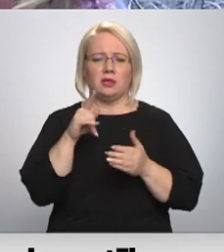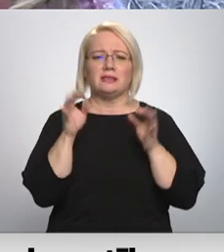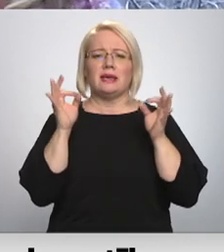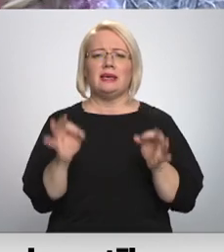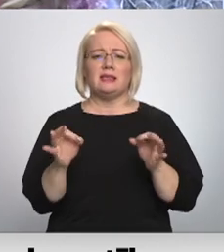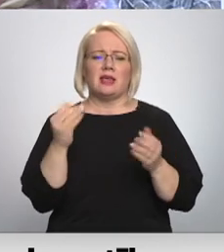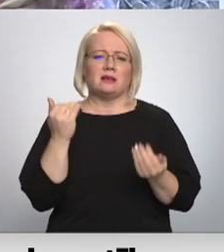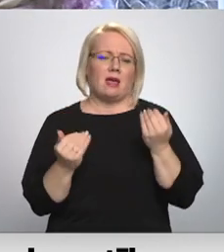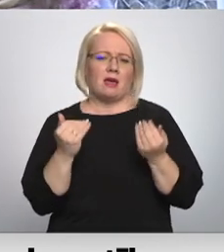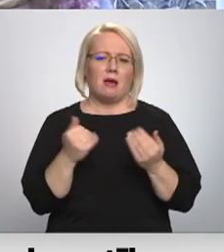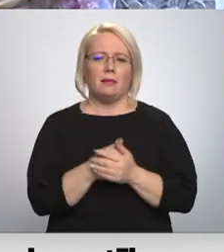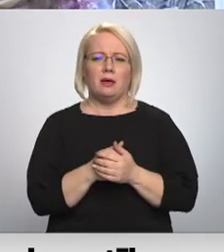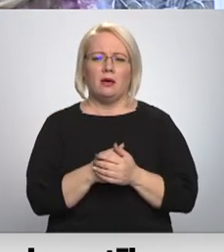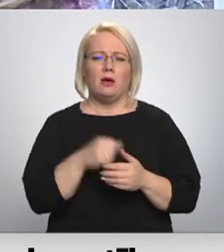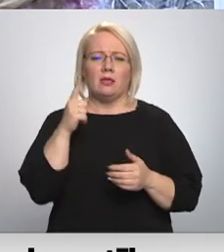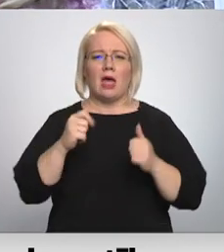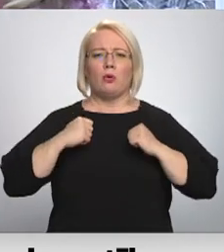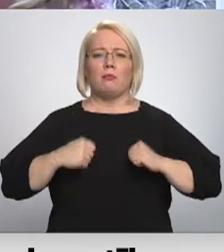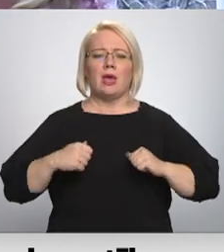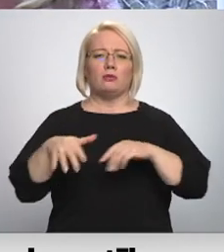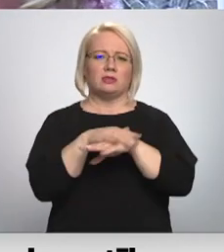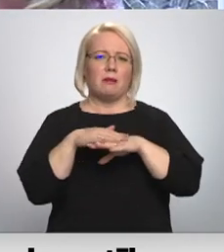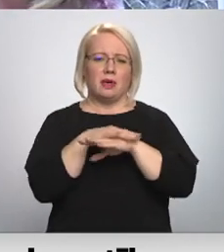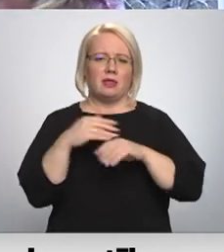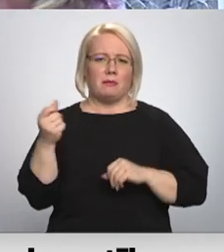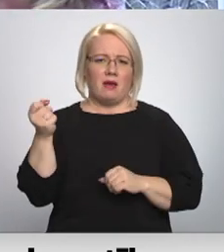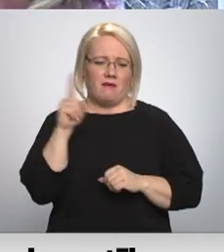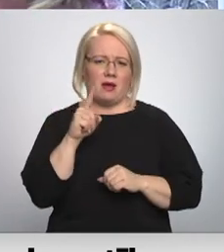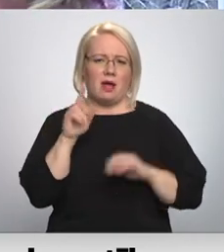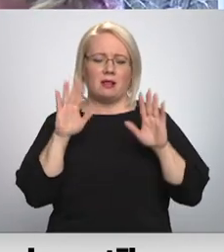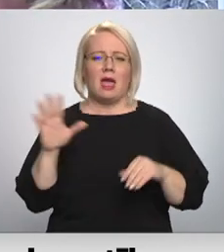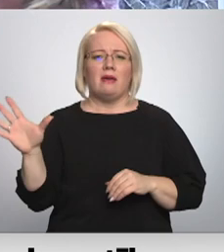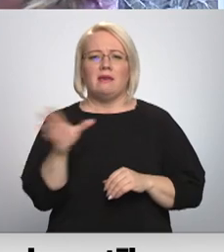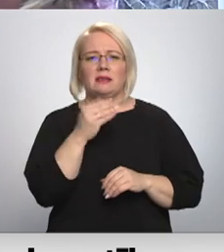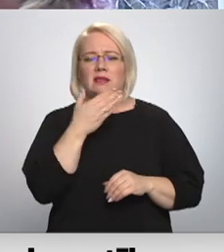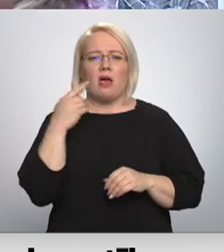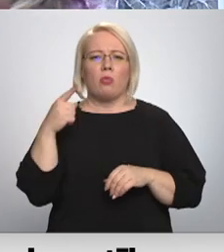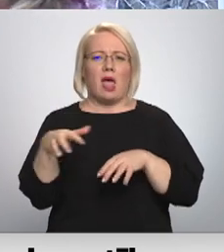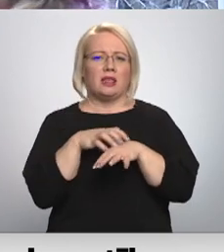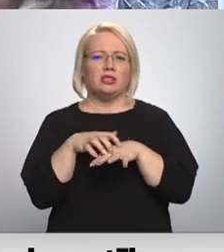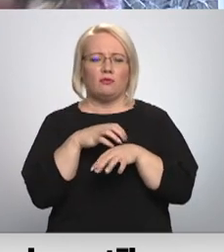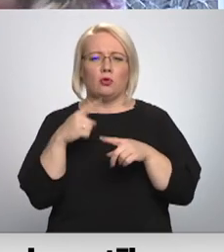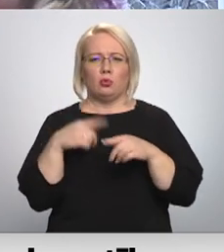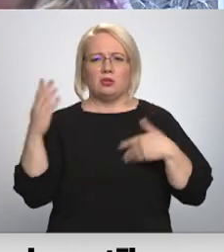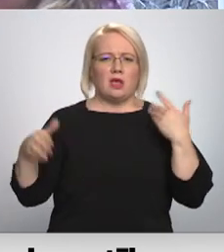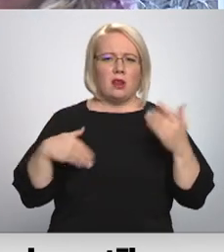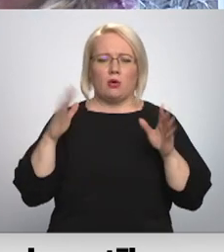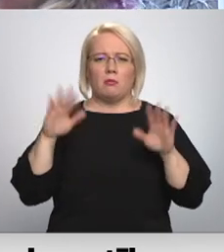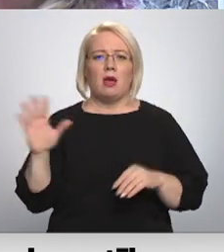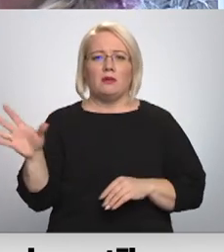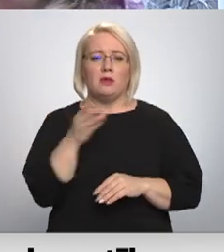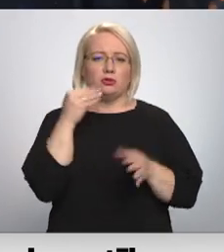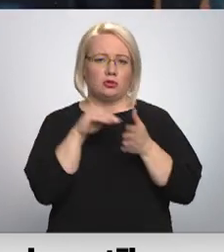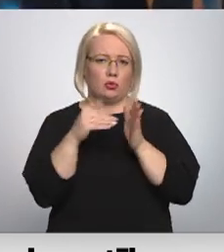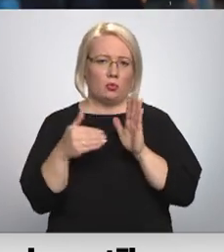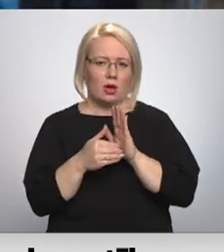īstais laikam. Jā, un tādu mieru sabiedrībā droši vien vairāk, lai visi nav tādi uzvilkti un satraukti par visu šo situāciju.